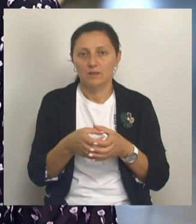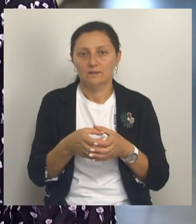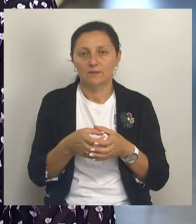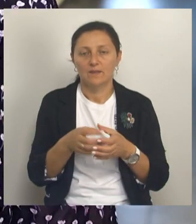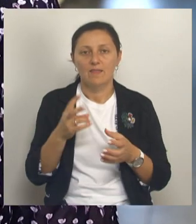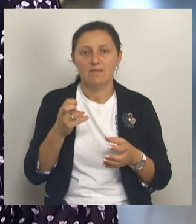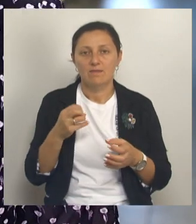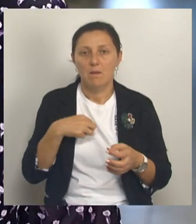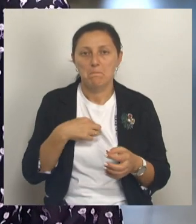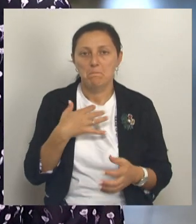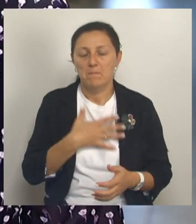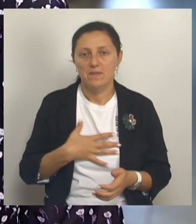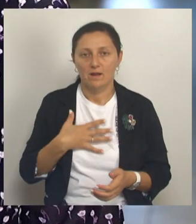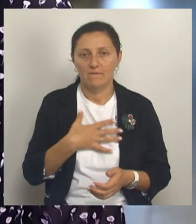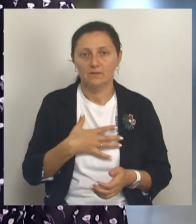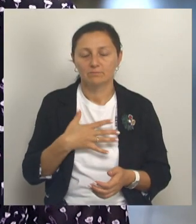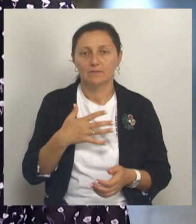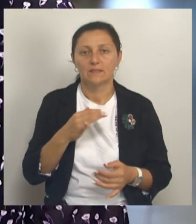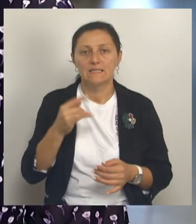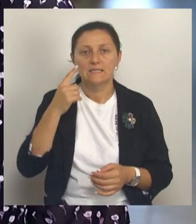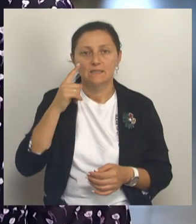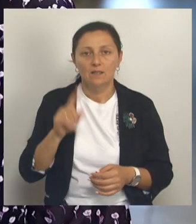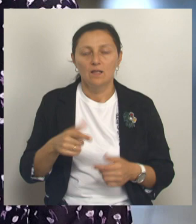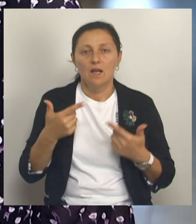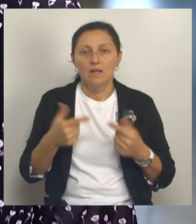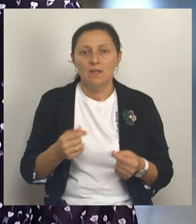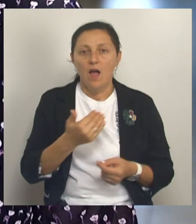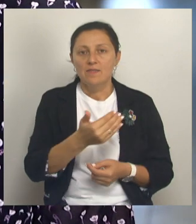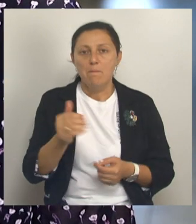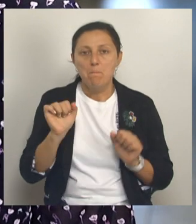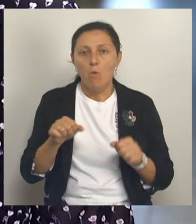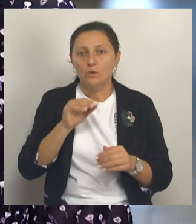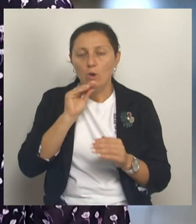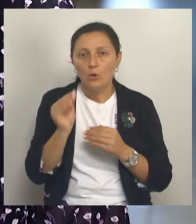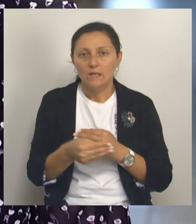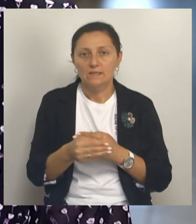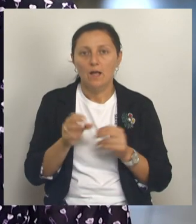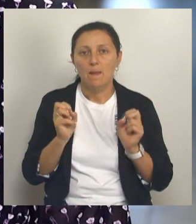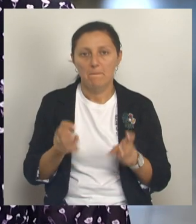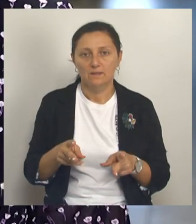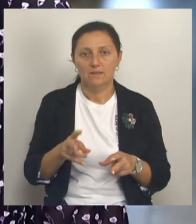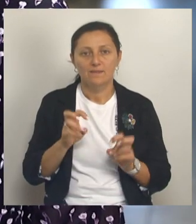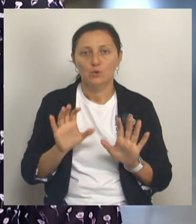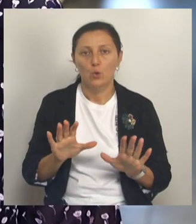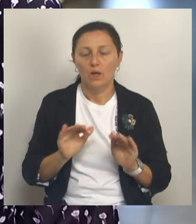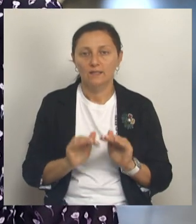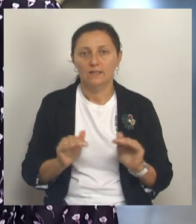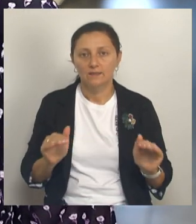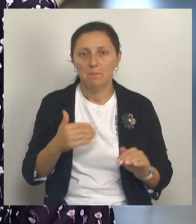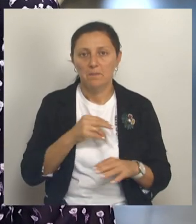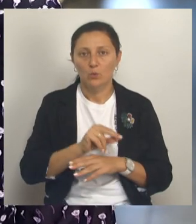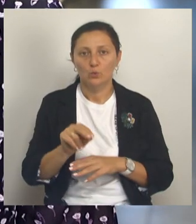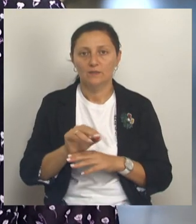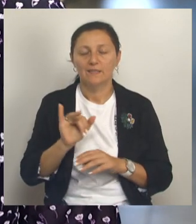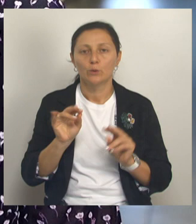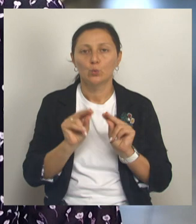паниковать и знать, где они могут укрыться от опасности. Не только детей мы готовим, но